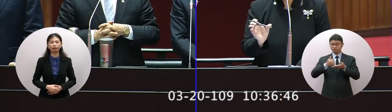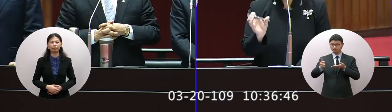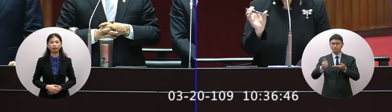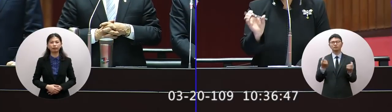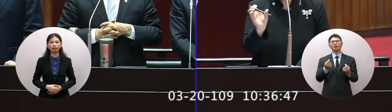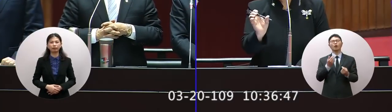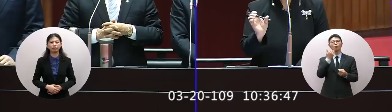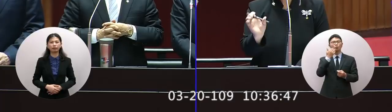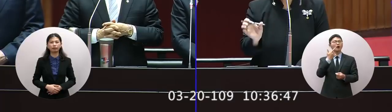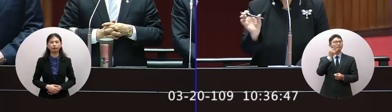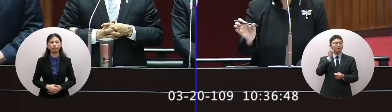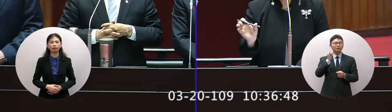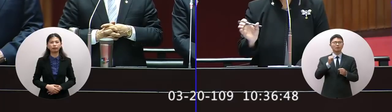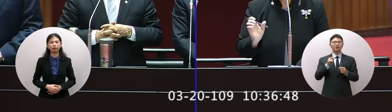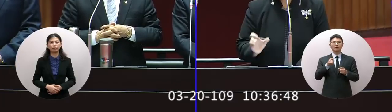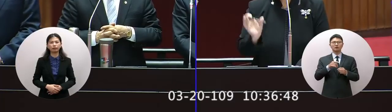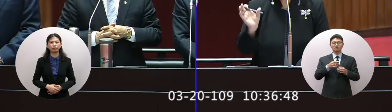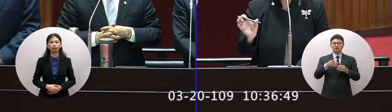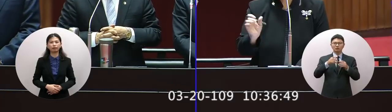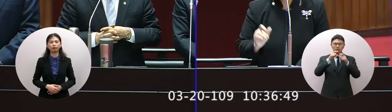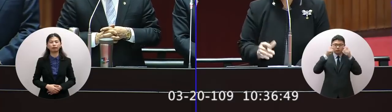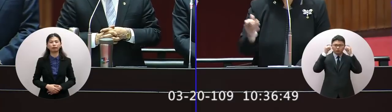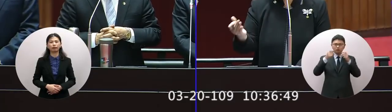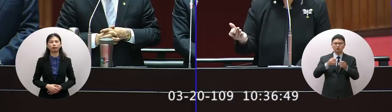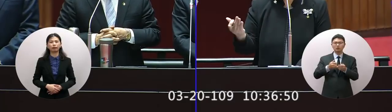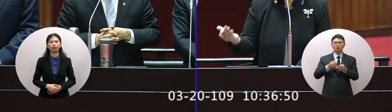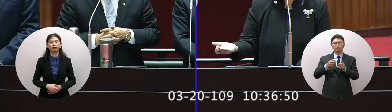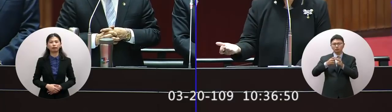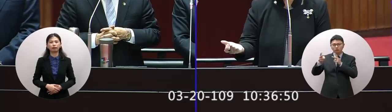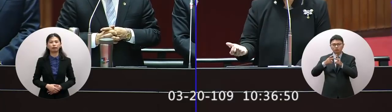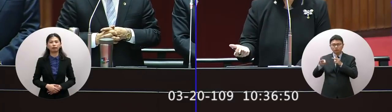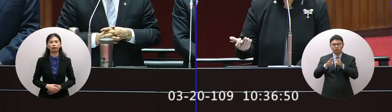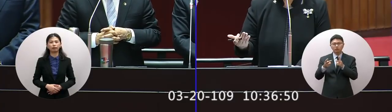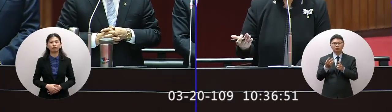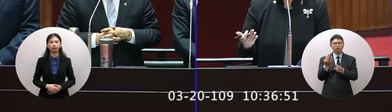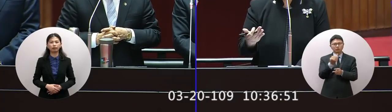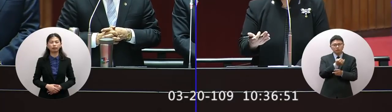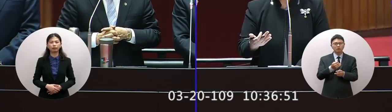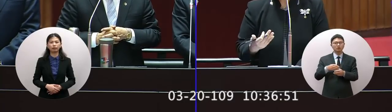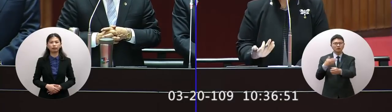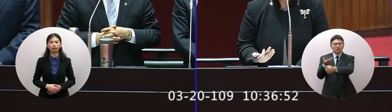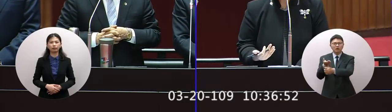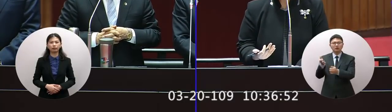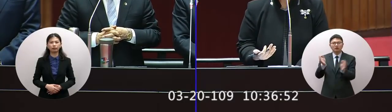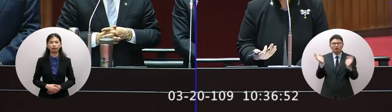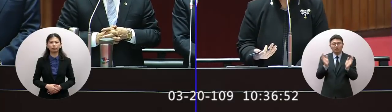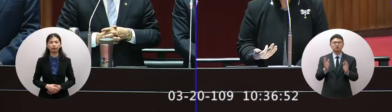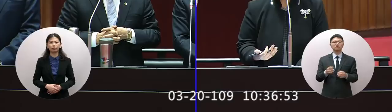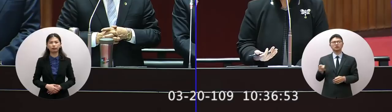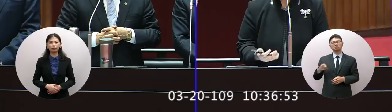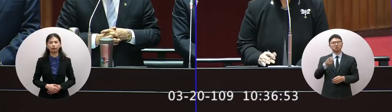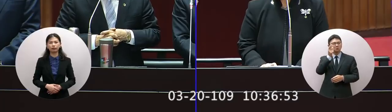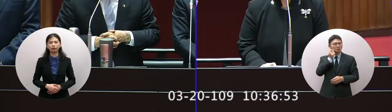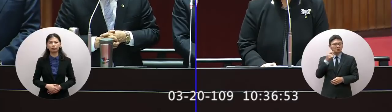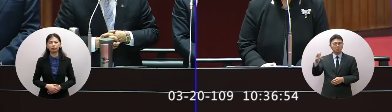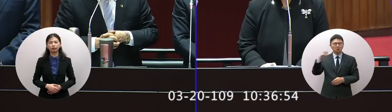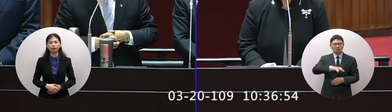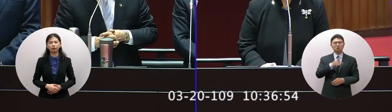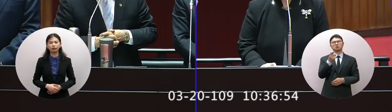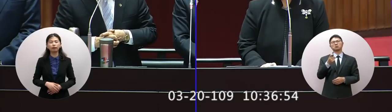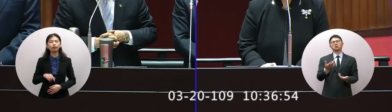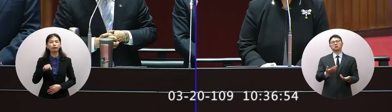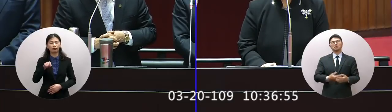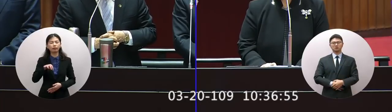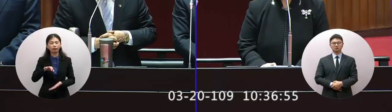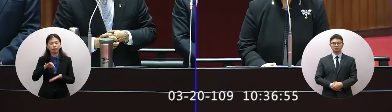家庭不可以駕幾十個這樣幾十個駕讓小孩這樣不然小孩在那裡很可能也不可以回來了有啦